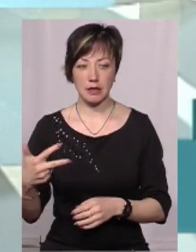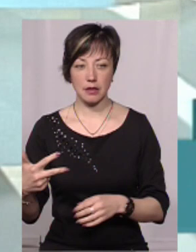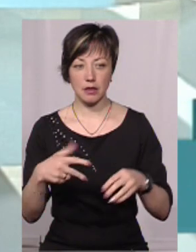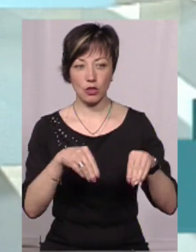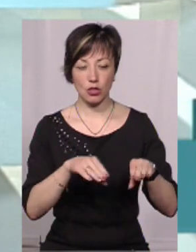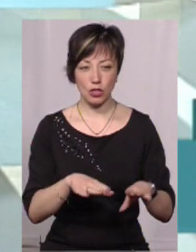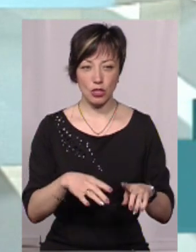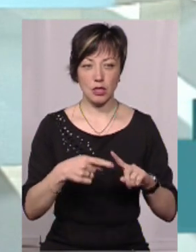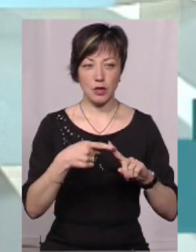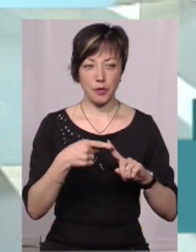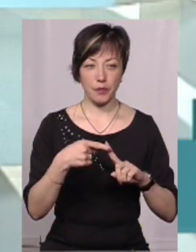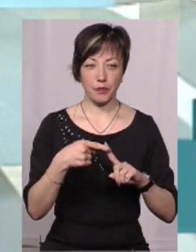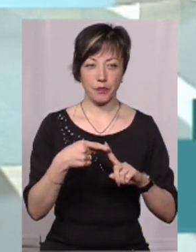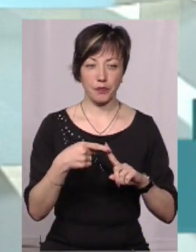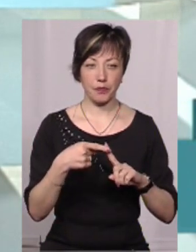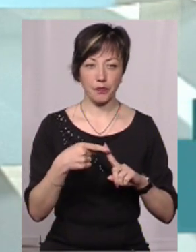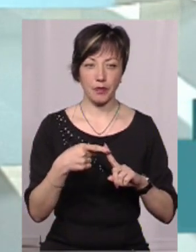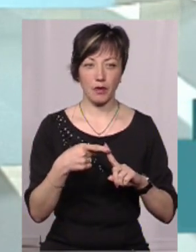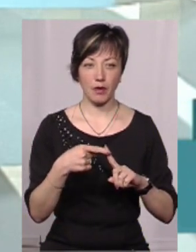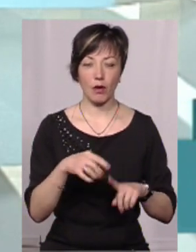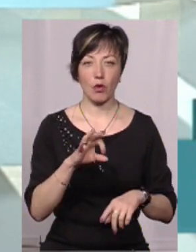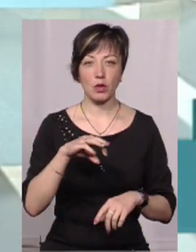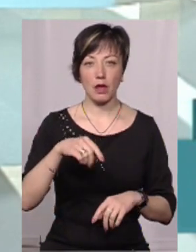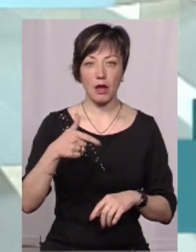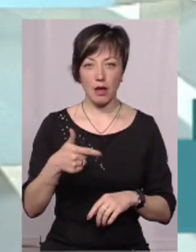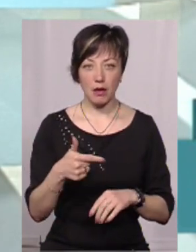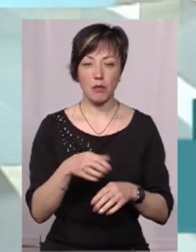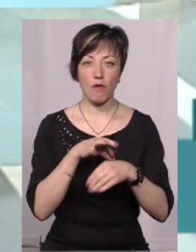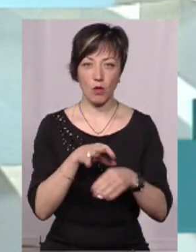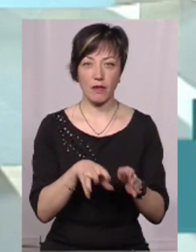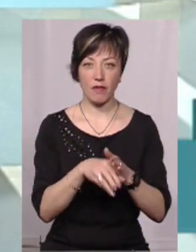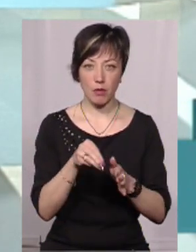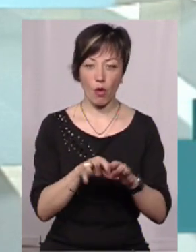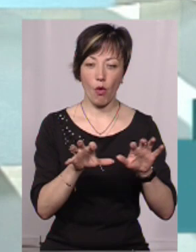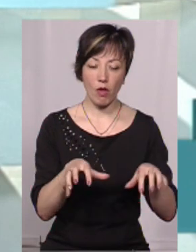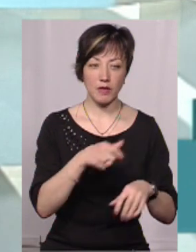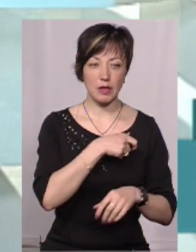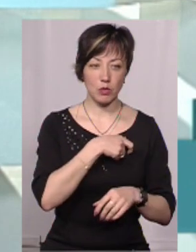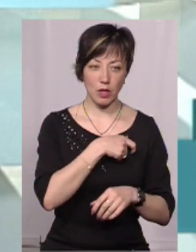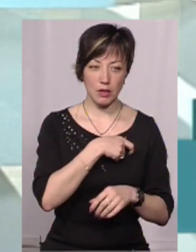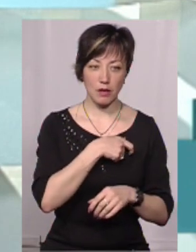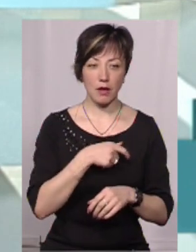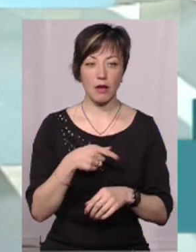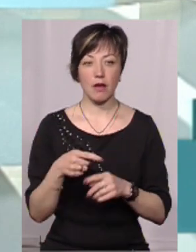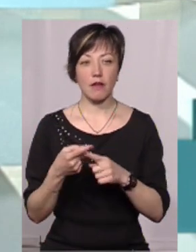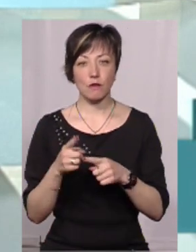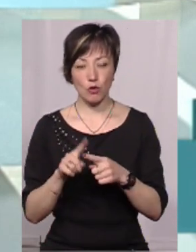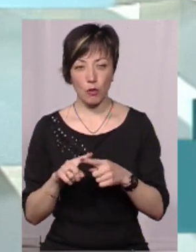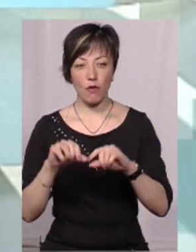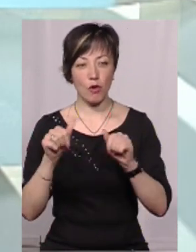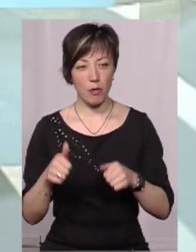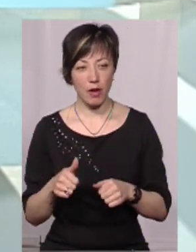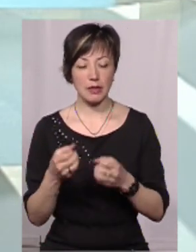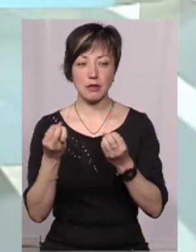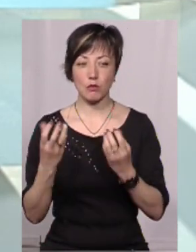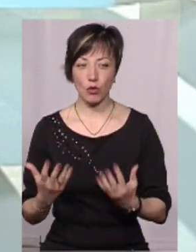Тобто, якщо це, звичайно, об'єднана територійна громада, то там проводяться вибори на голови, на депутатів. В цьому саме форматі